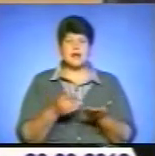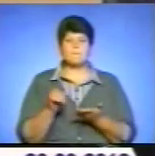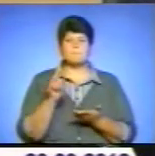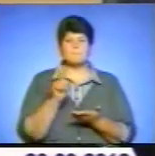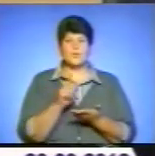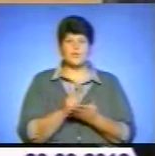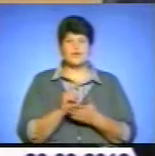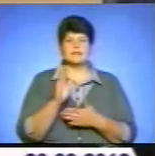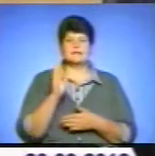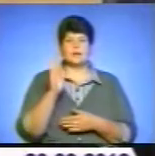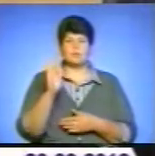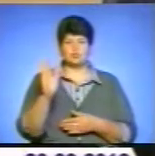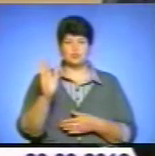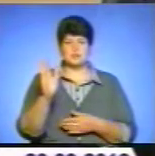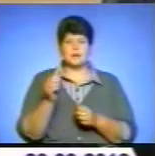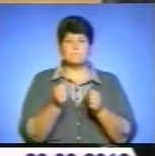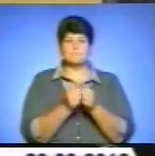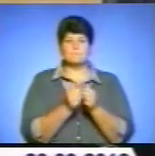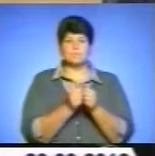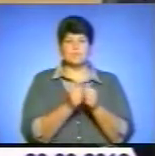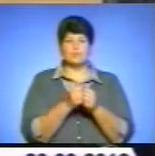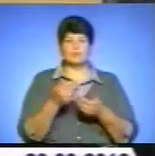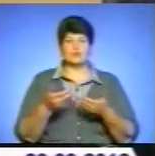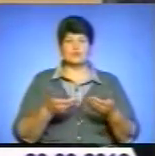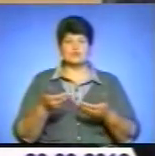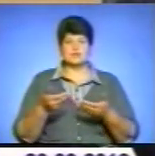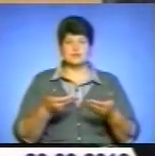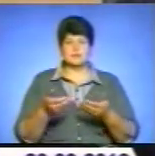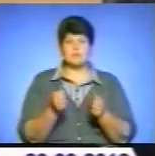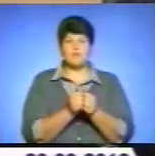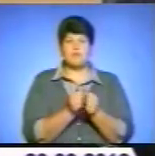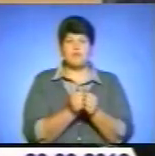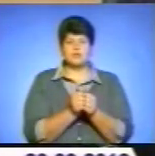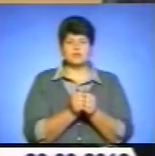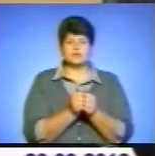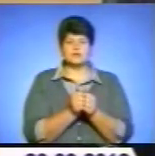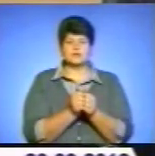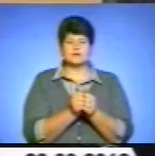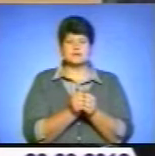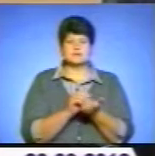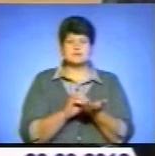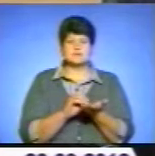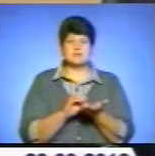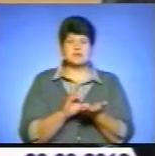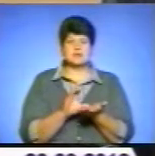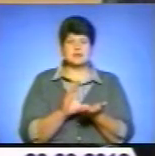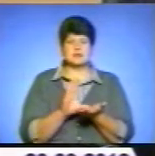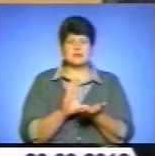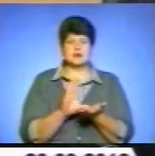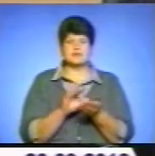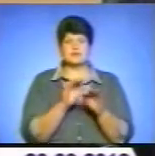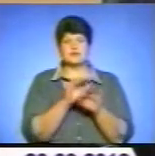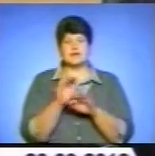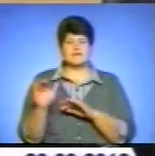бути поруч, йти поруч з підняттям рівня